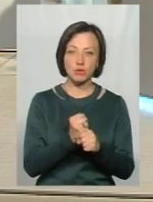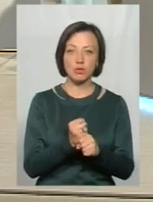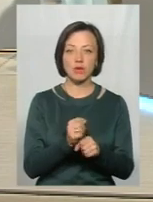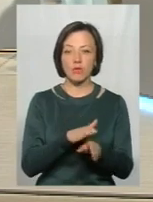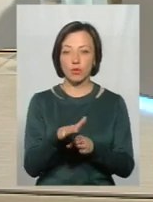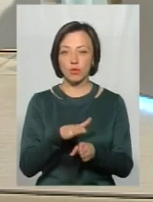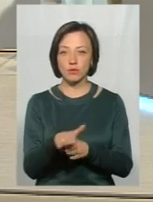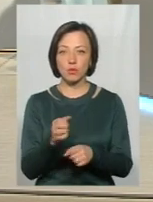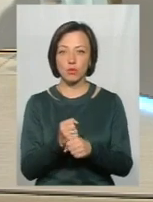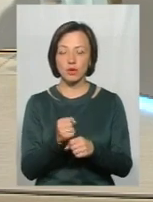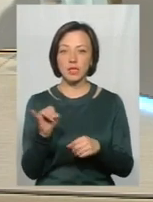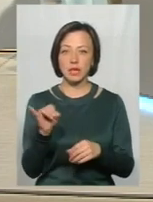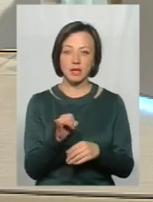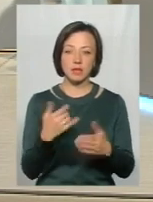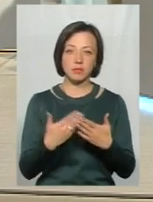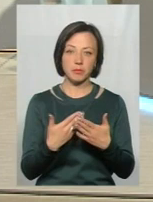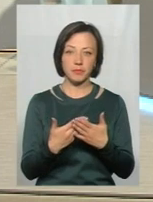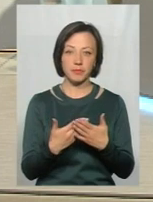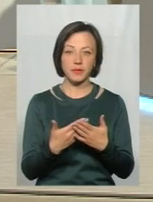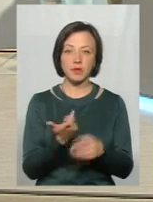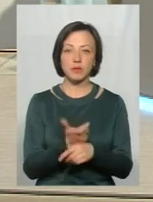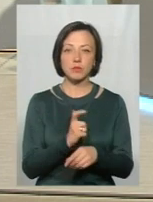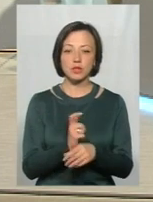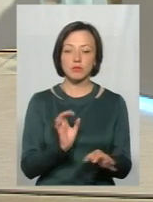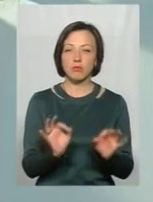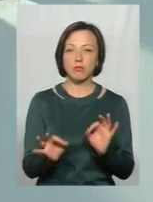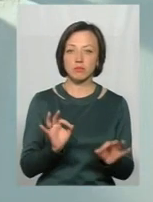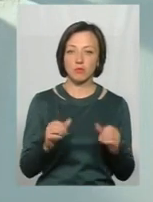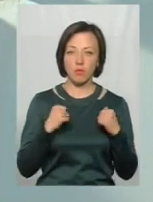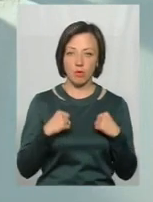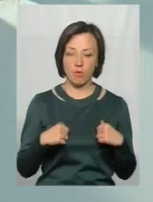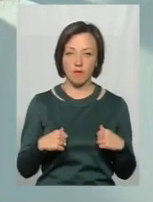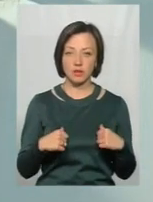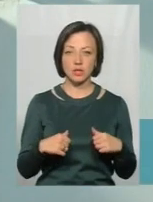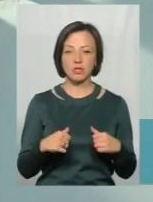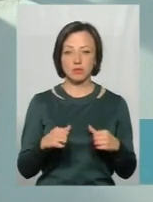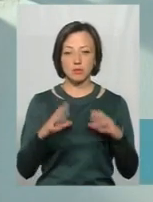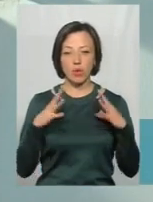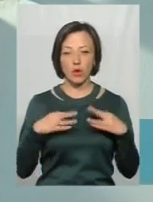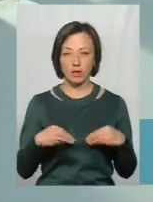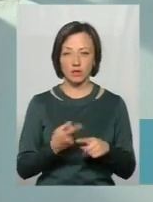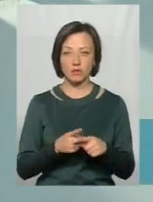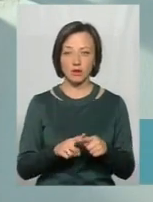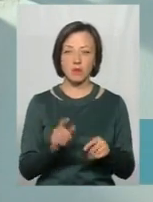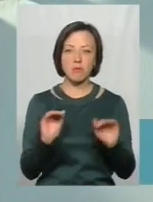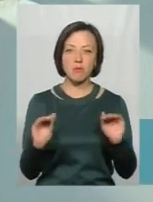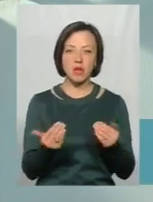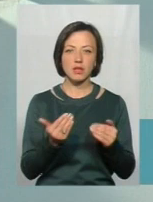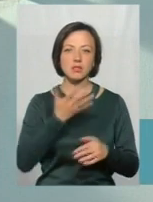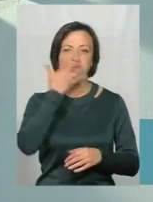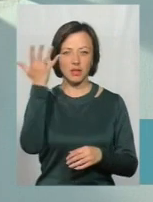вони виконують якісь роботи, і вони, скажімо, більш поміркованіші, спокійніші в цьому плані, менш такі